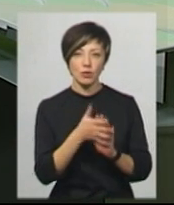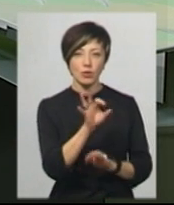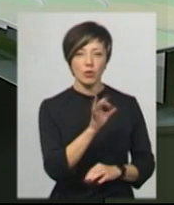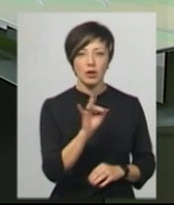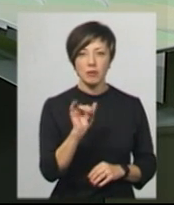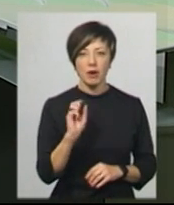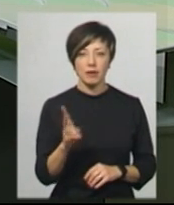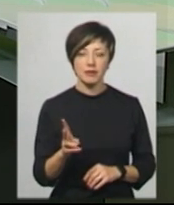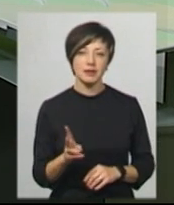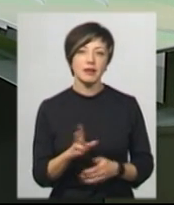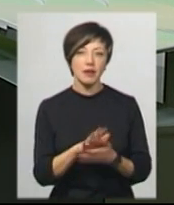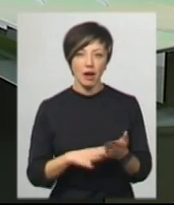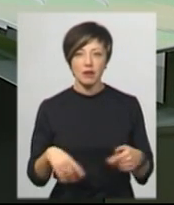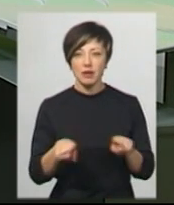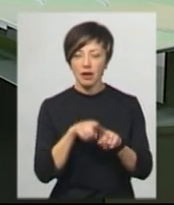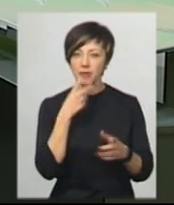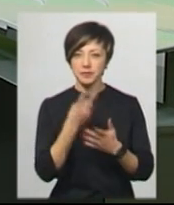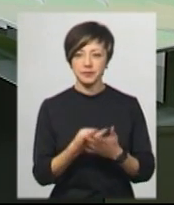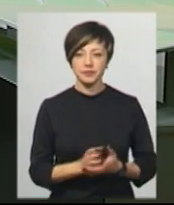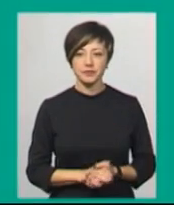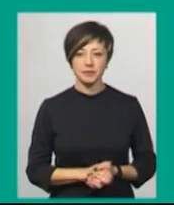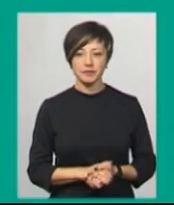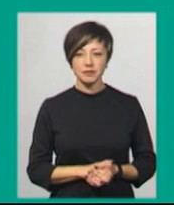перекладає Ольга Рибак. Далі ви побачите.